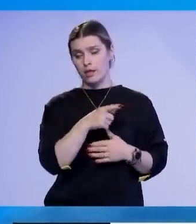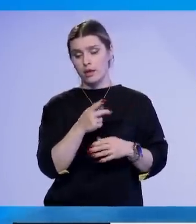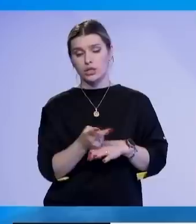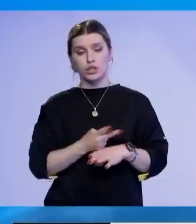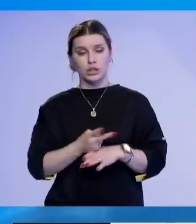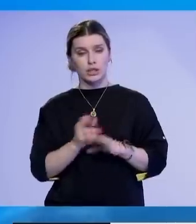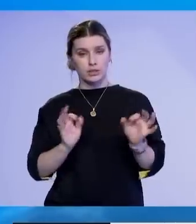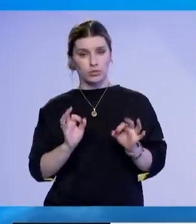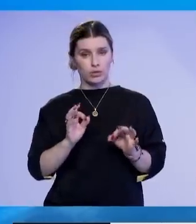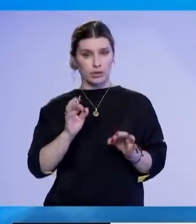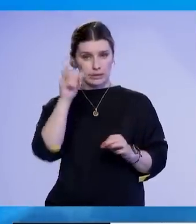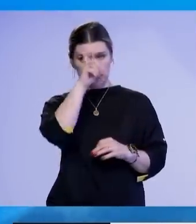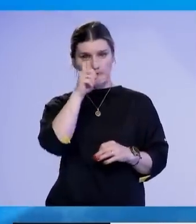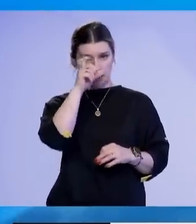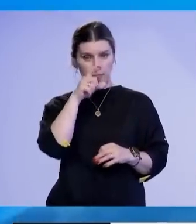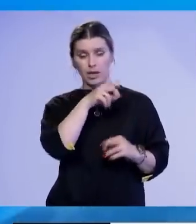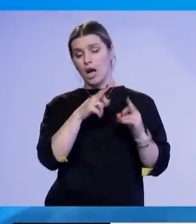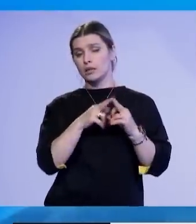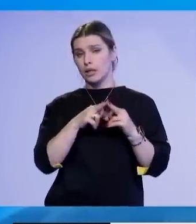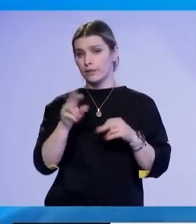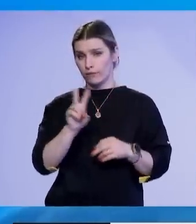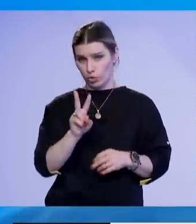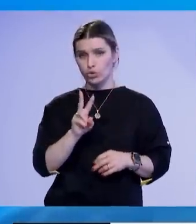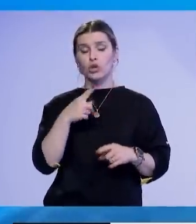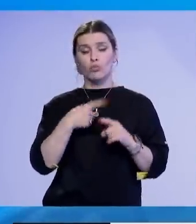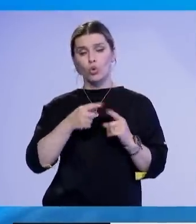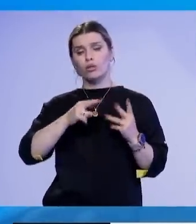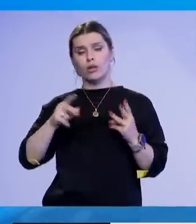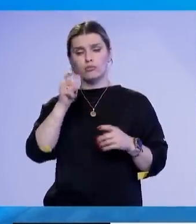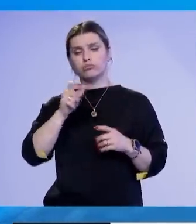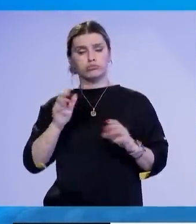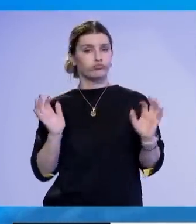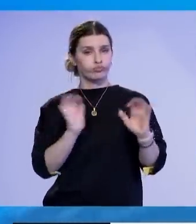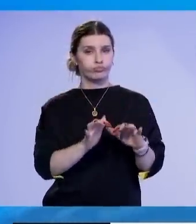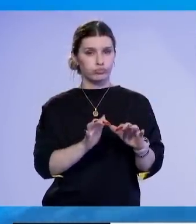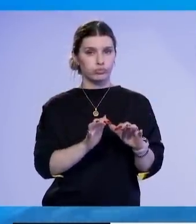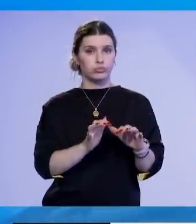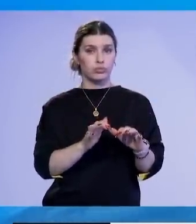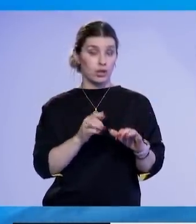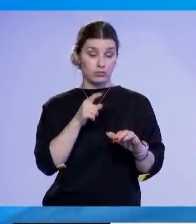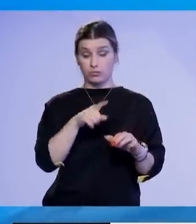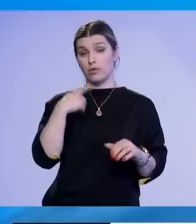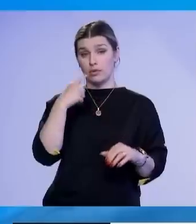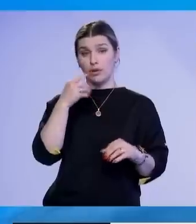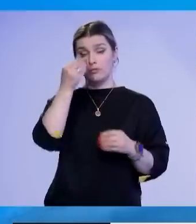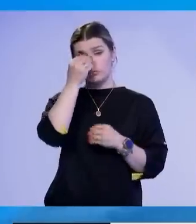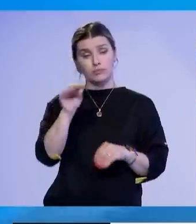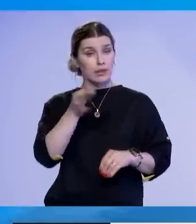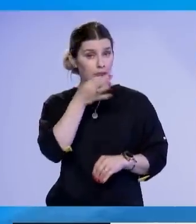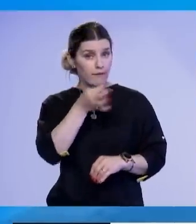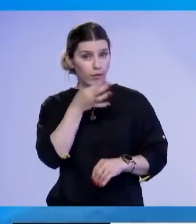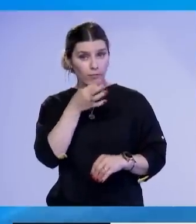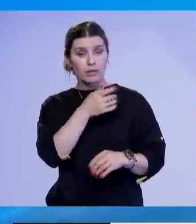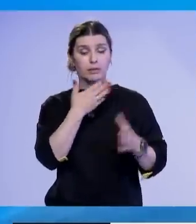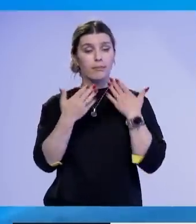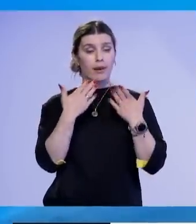ku morën pjesë prezidenti i sërbis Aleksandar Vuqic dhe kreret e institucioneve. Si pas njoftimit nga prezidenca në mbledhja